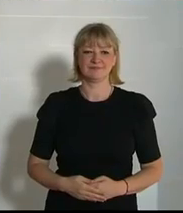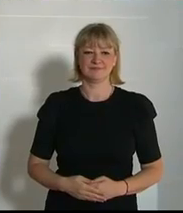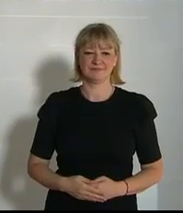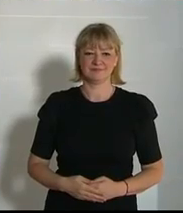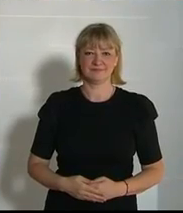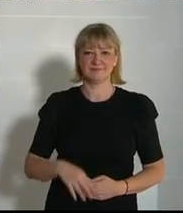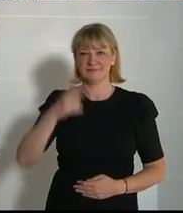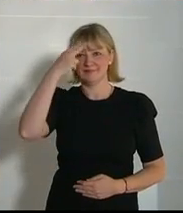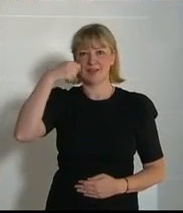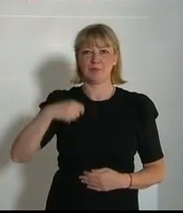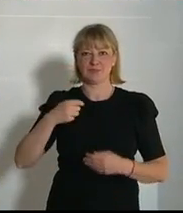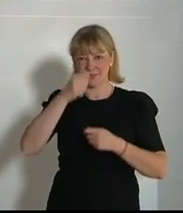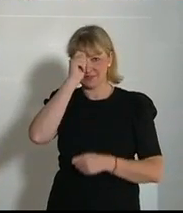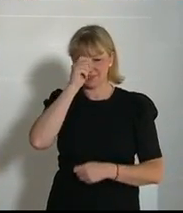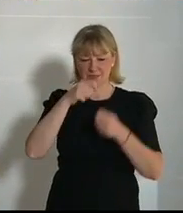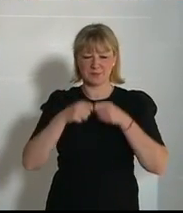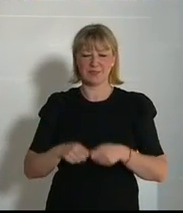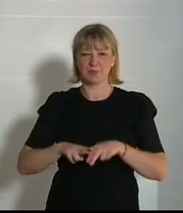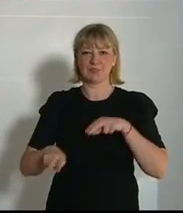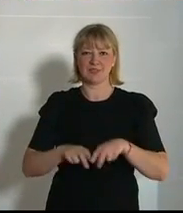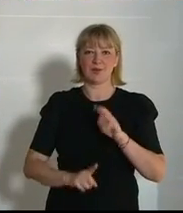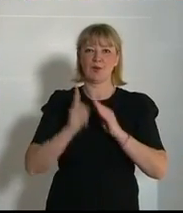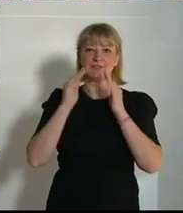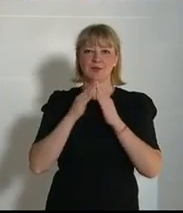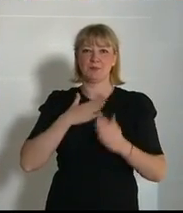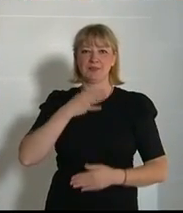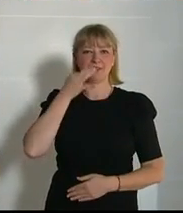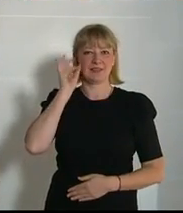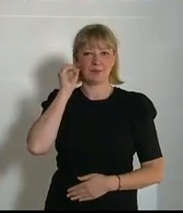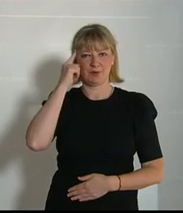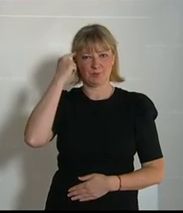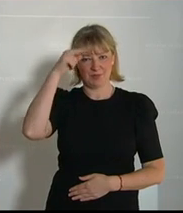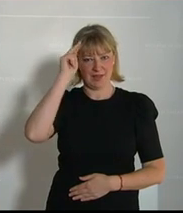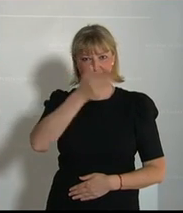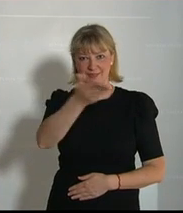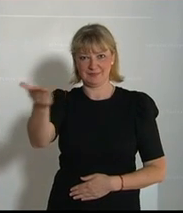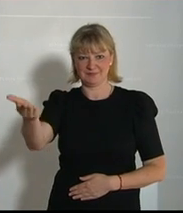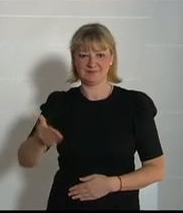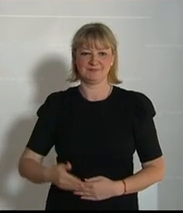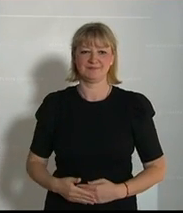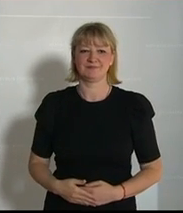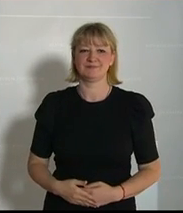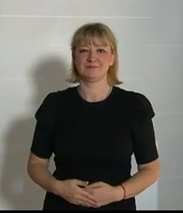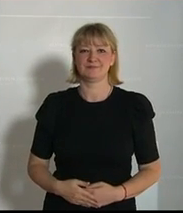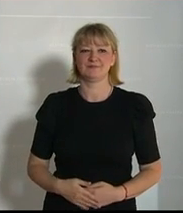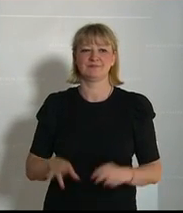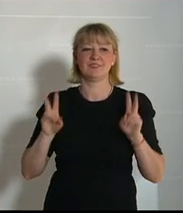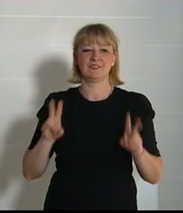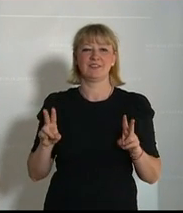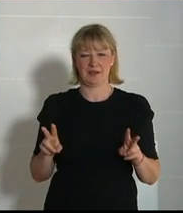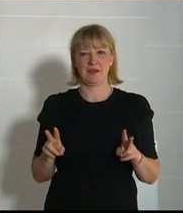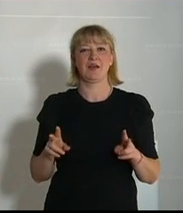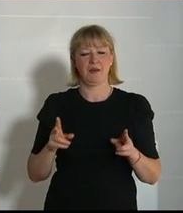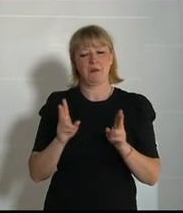Herr Präsident, geschätzte Mitglieder der Bundesregierung Kohl's Haus, meine Damen und Herren. Es sind tatsächlich nur vergleichsweise